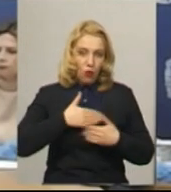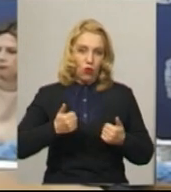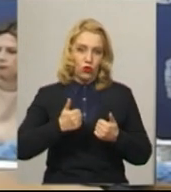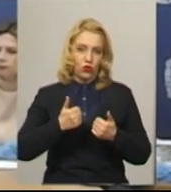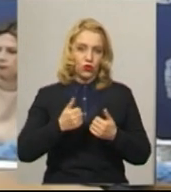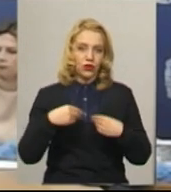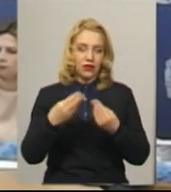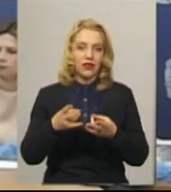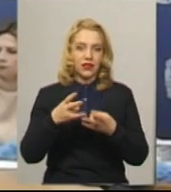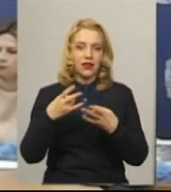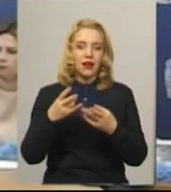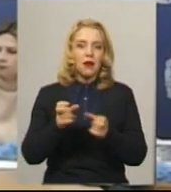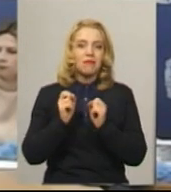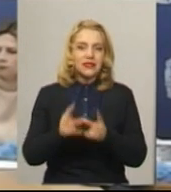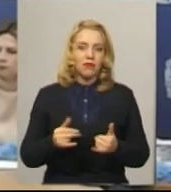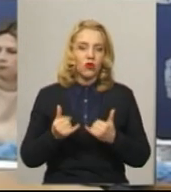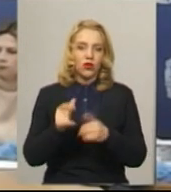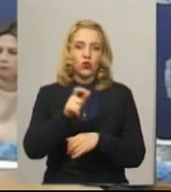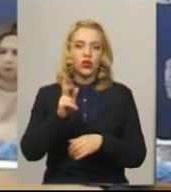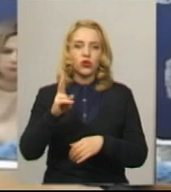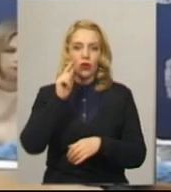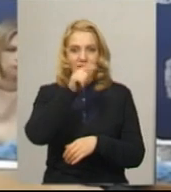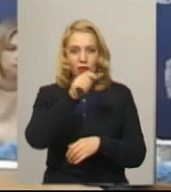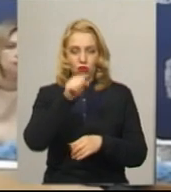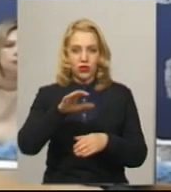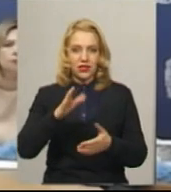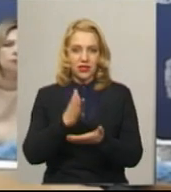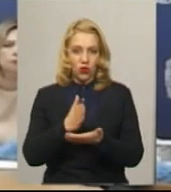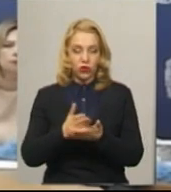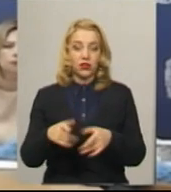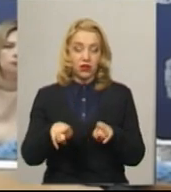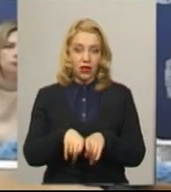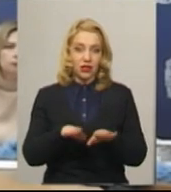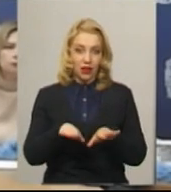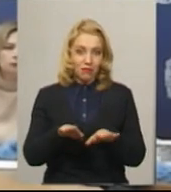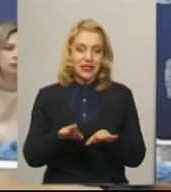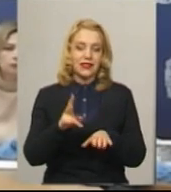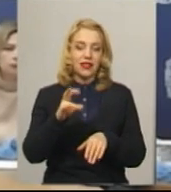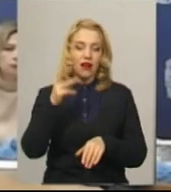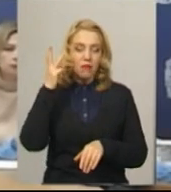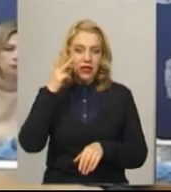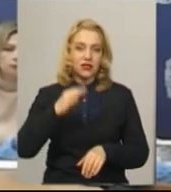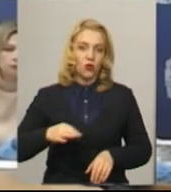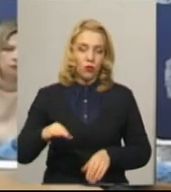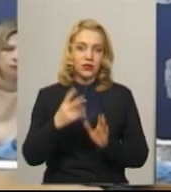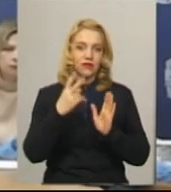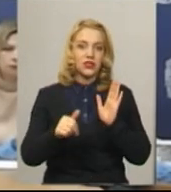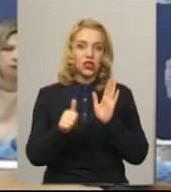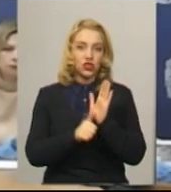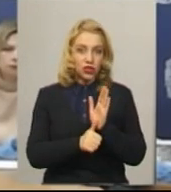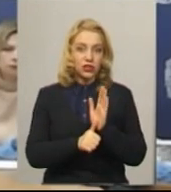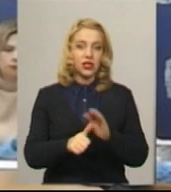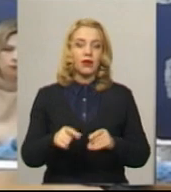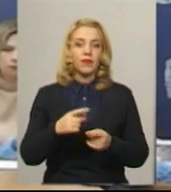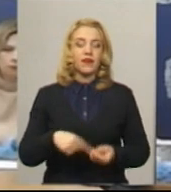наражати на небезпеку тих людей, які там можуть знаходитися. На даний момент таких місць визначено на території Хмельницької області 26. Відповідні